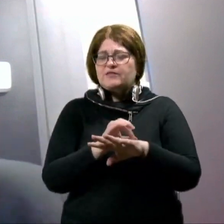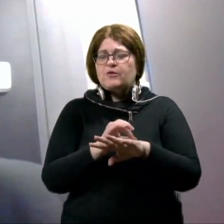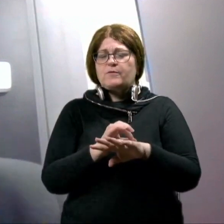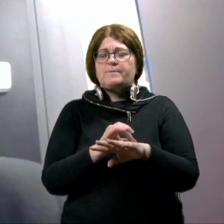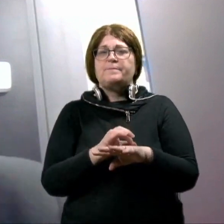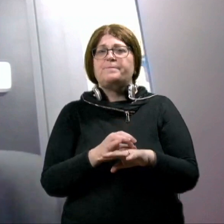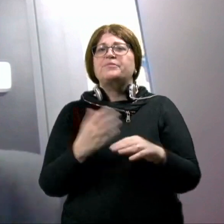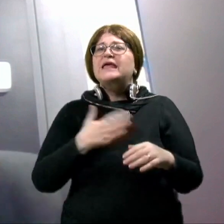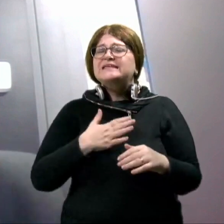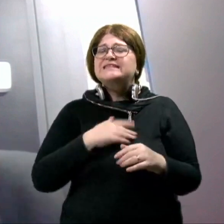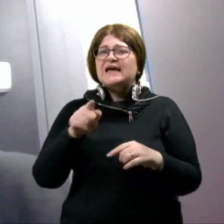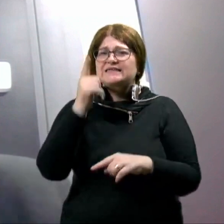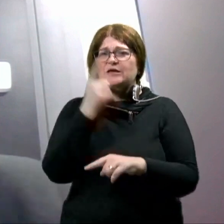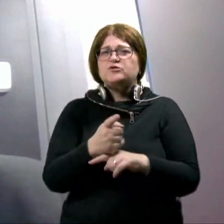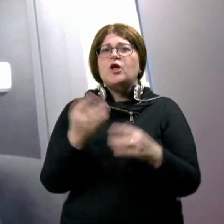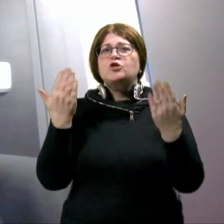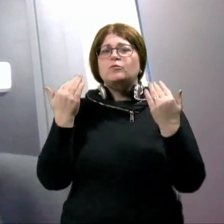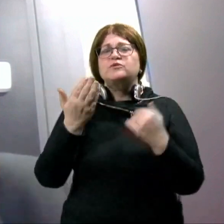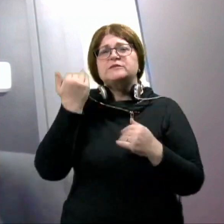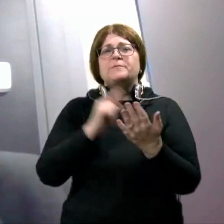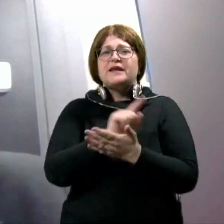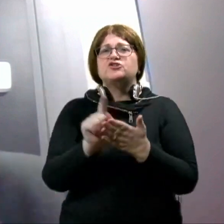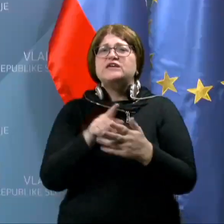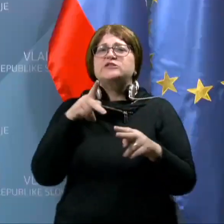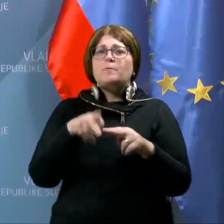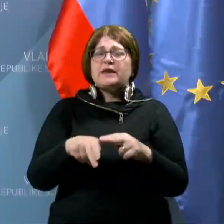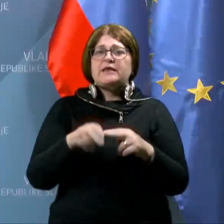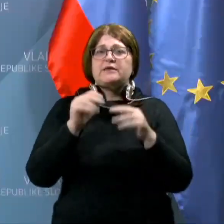zakaj ste se odločili dopust prečasno prekiniti?